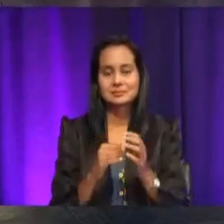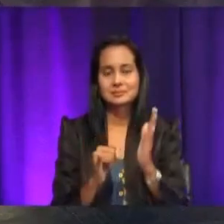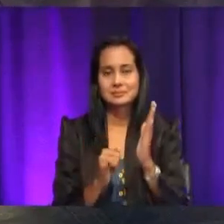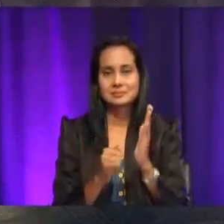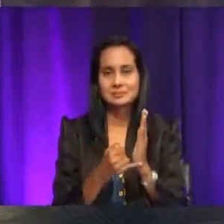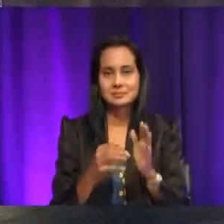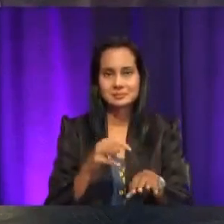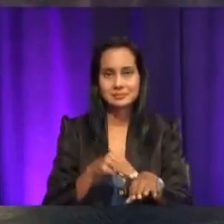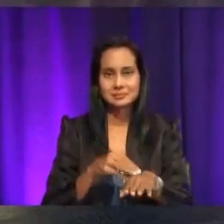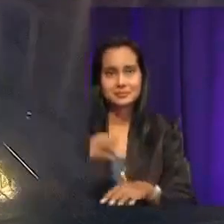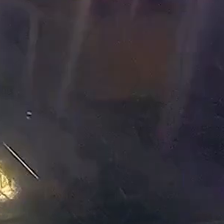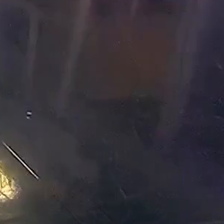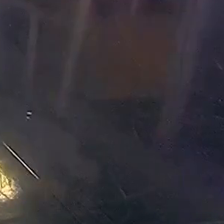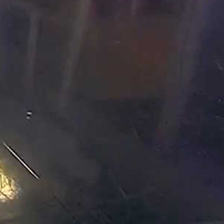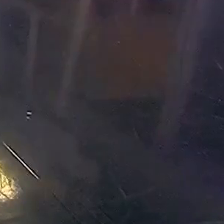Assalamualaikum. Bye-bye.